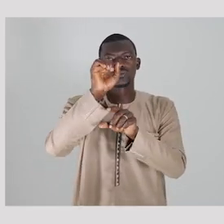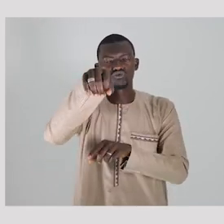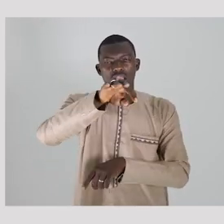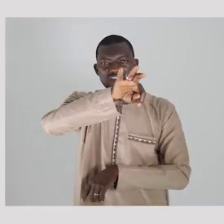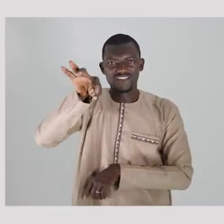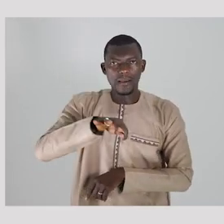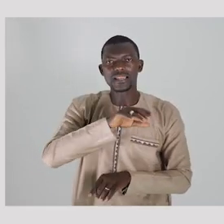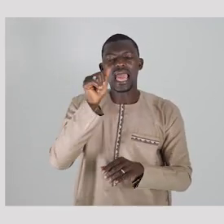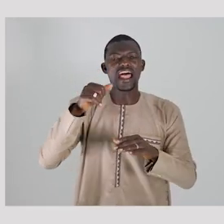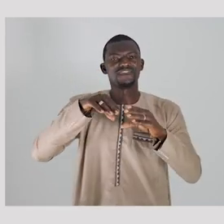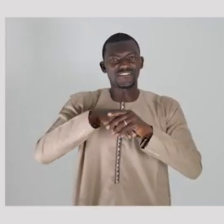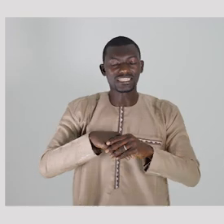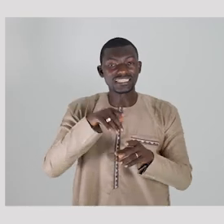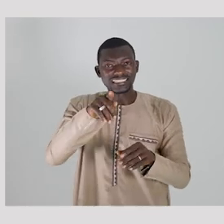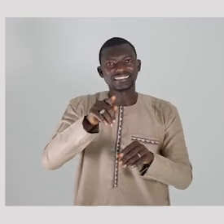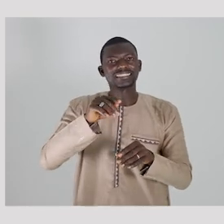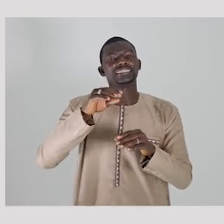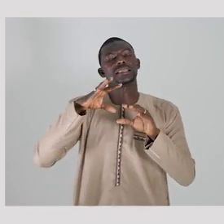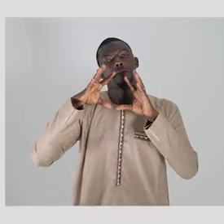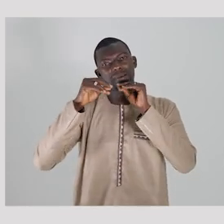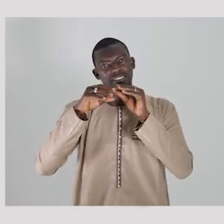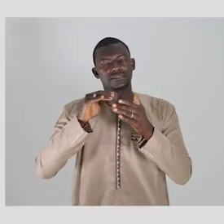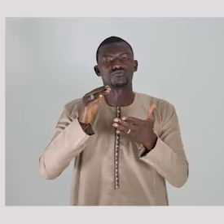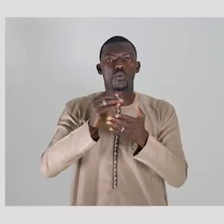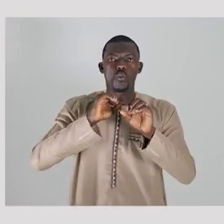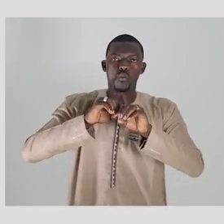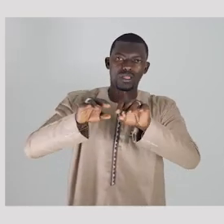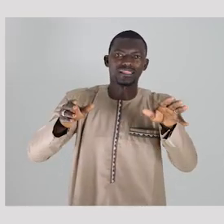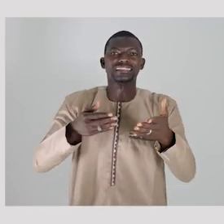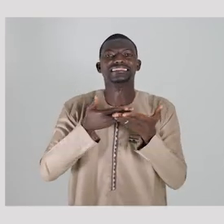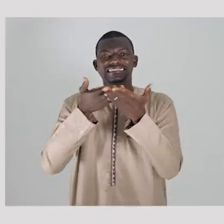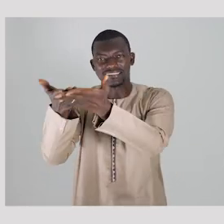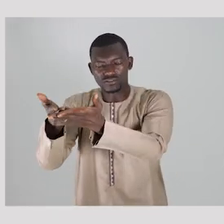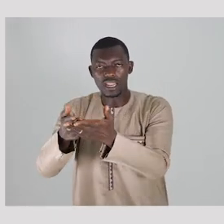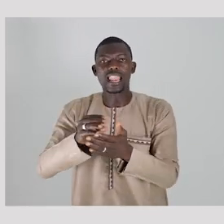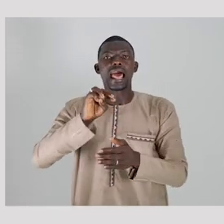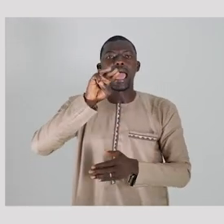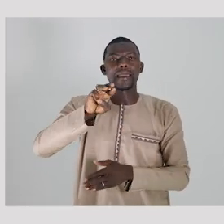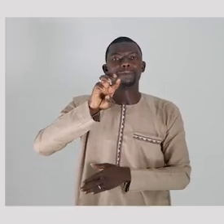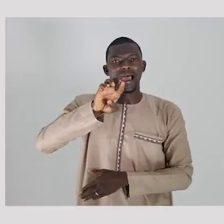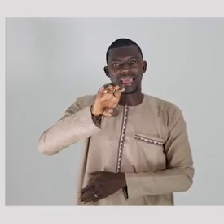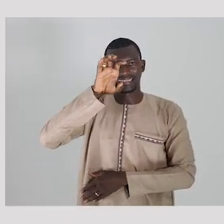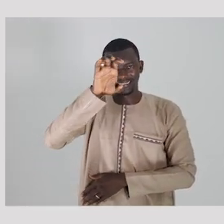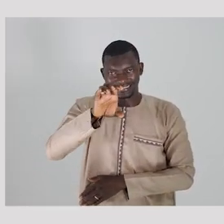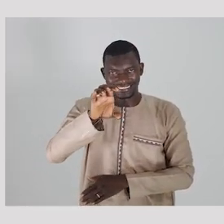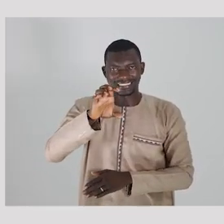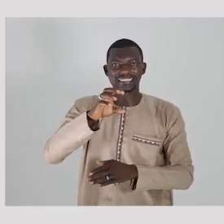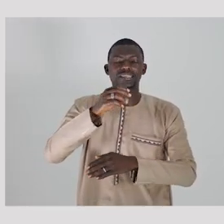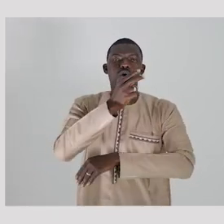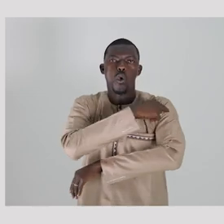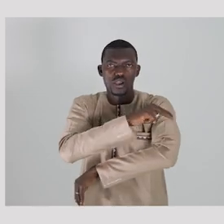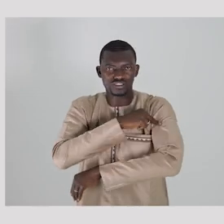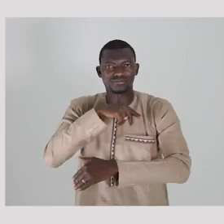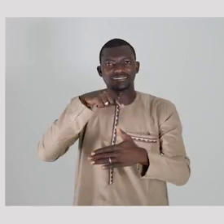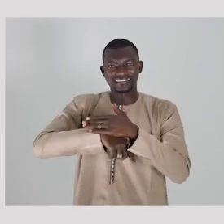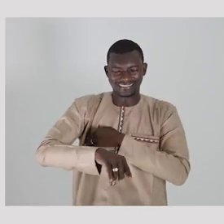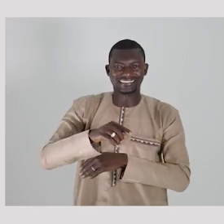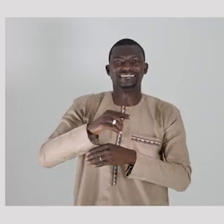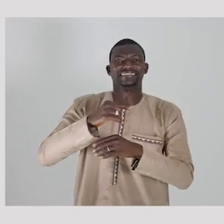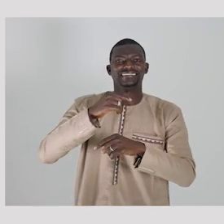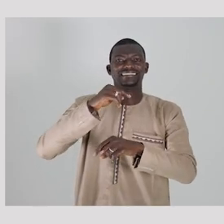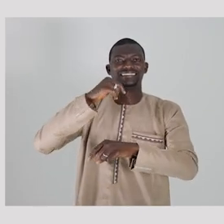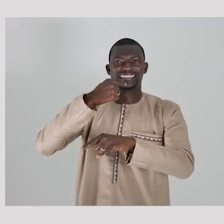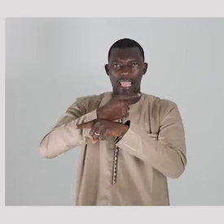nyawu. So tawih on yidi ika nkadi hebude ko labi. Not day 1025. E kala network mobile mojogi dong.